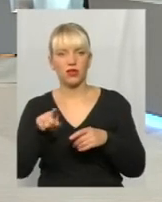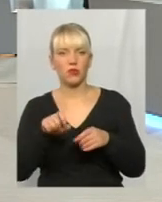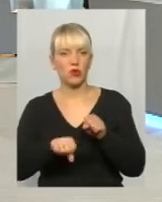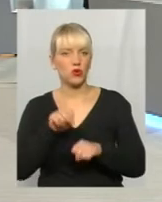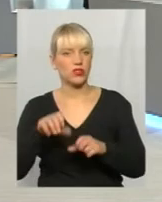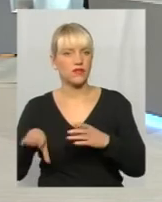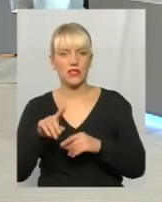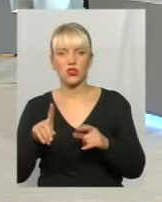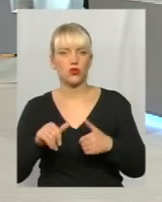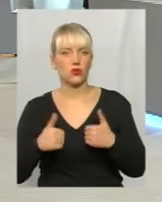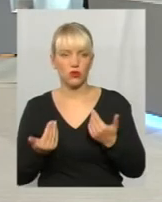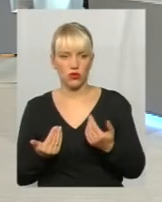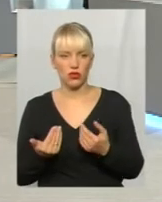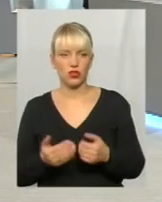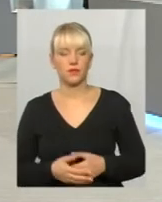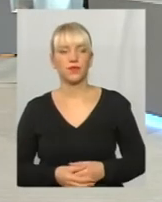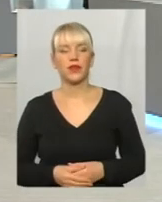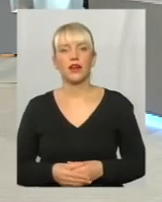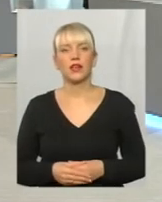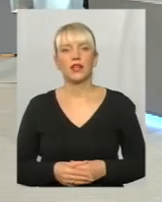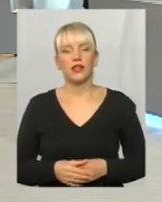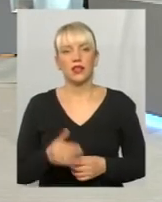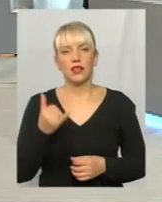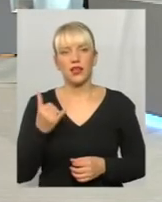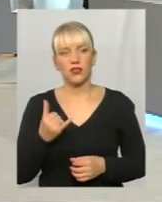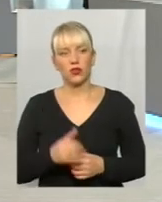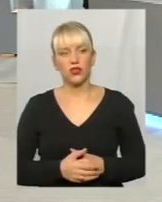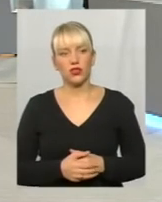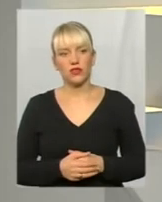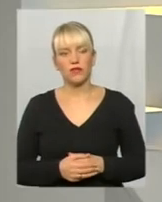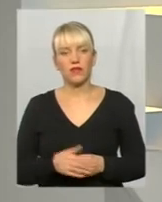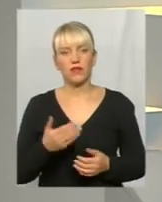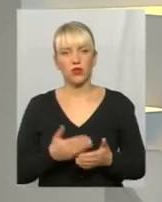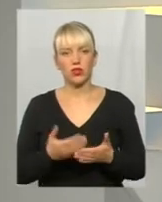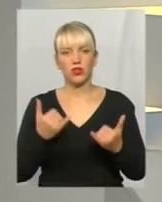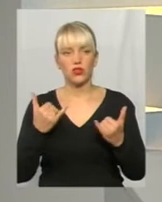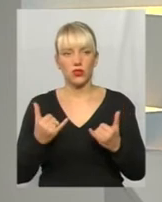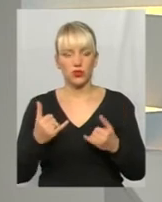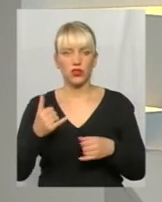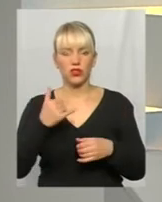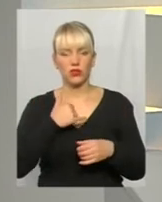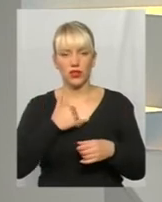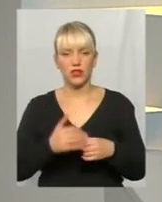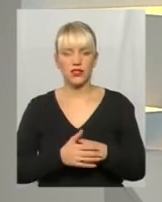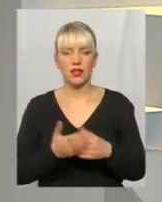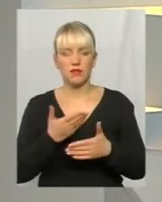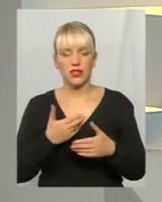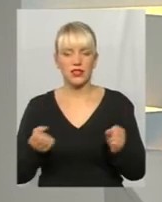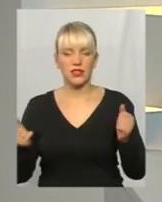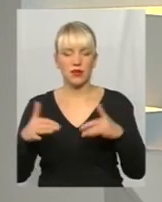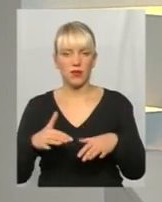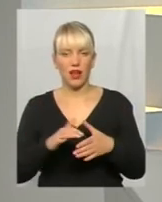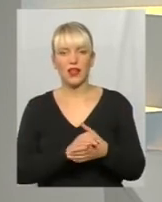завгодно, якщо ти не знаєш, що ти щось порушиш. До речі, ви сьогодні ж до нас також прийшли. сьогодні у нас теж така мета, але сьогодні ми зібрали і